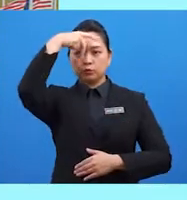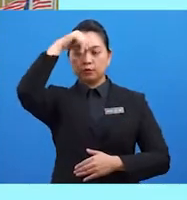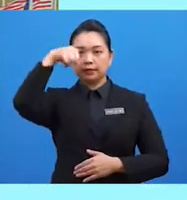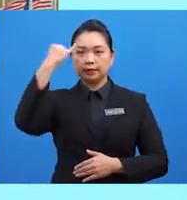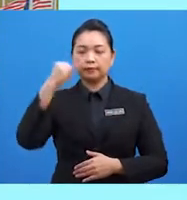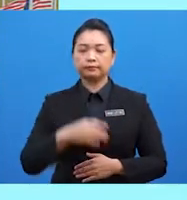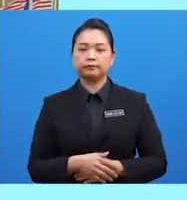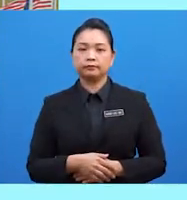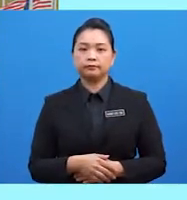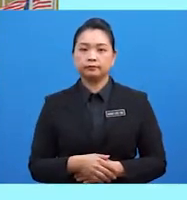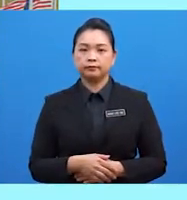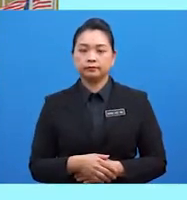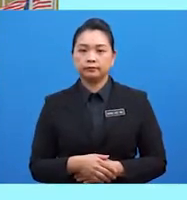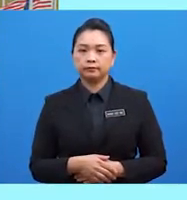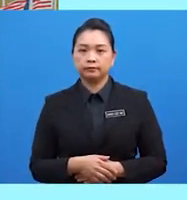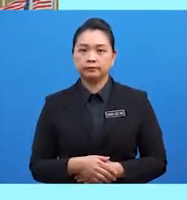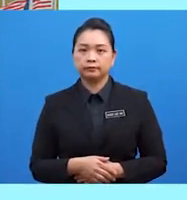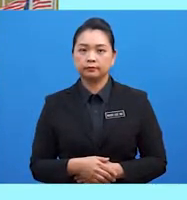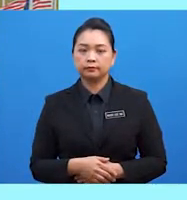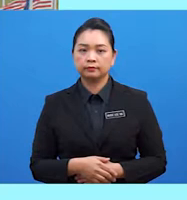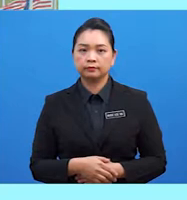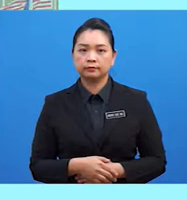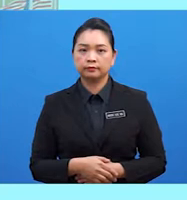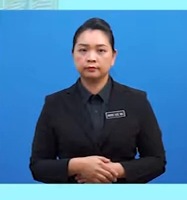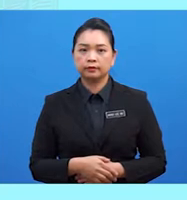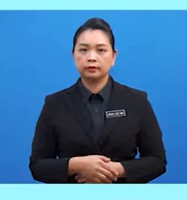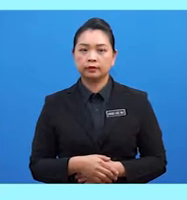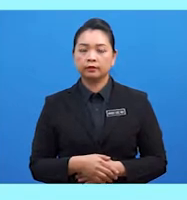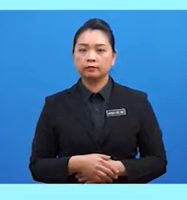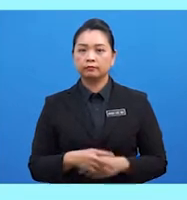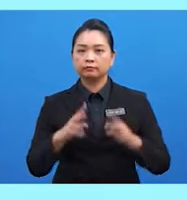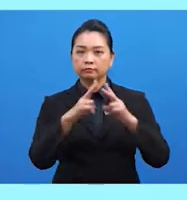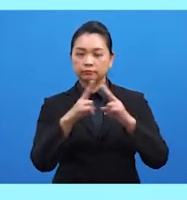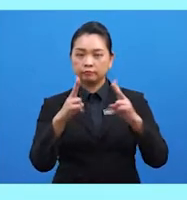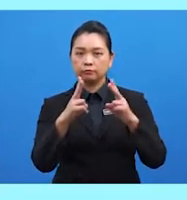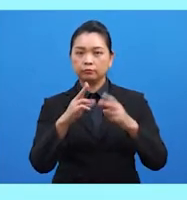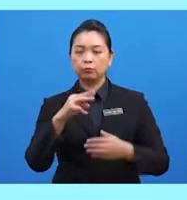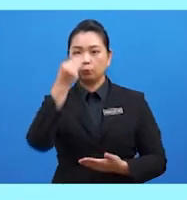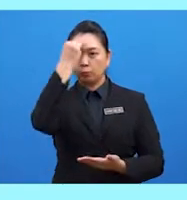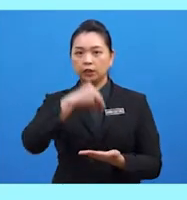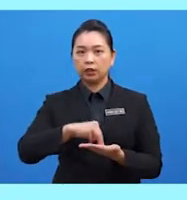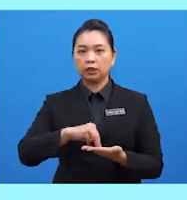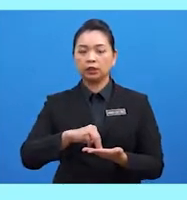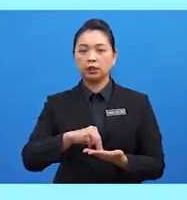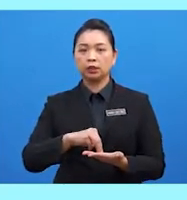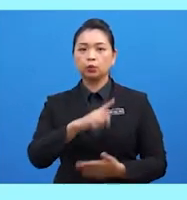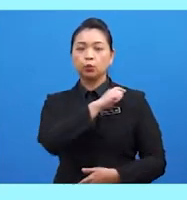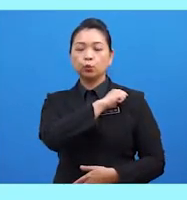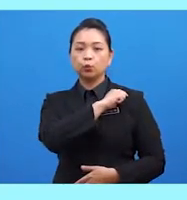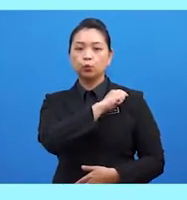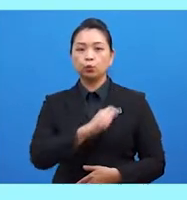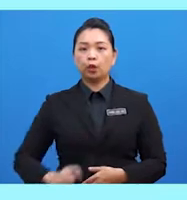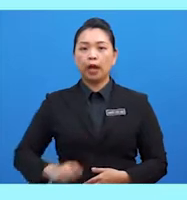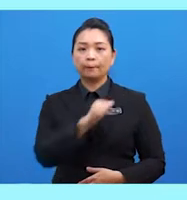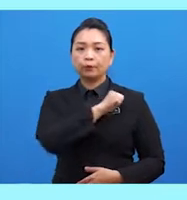16 hingga 19 Oktober 2003. Yang teramat mulia Tengku Abdul Rahman Putera Al-Hajj